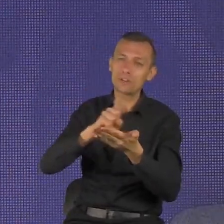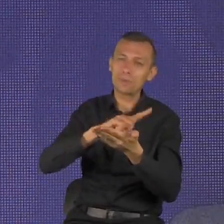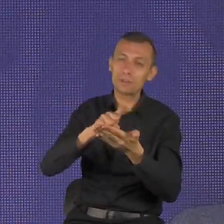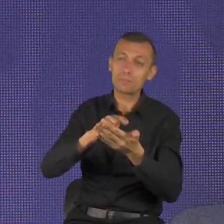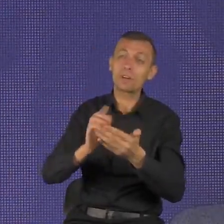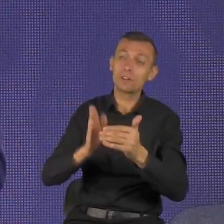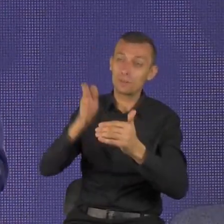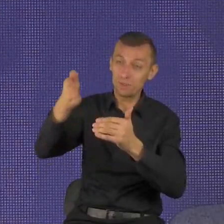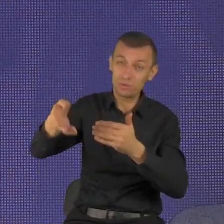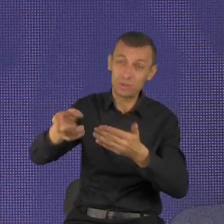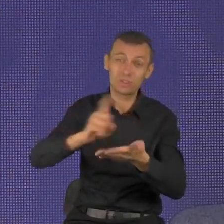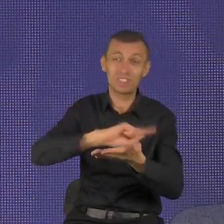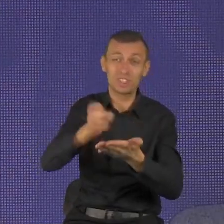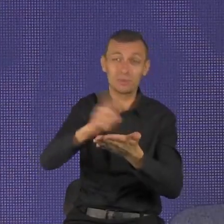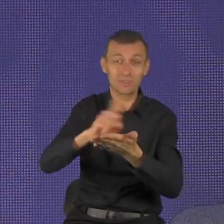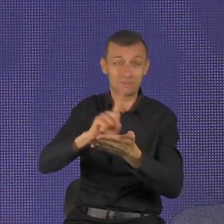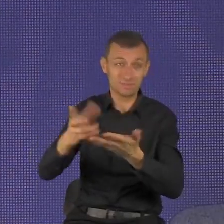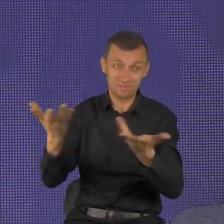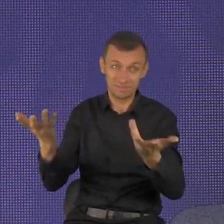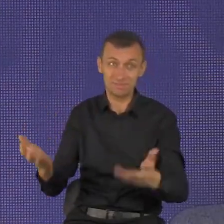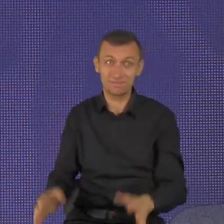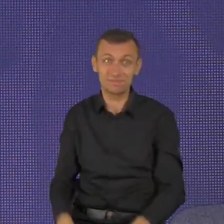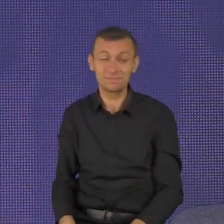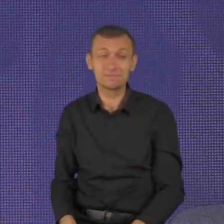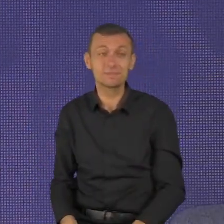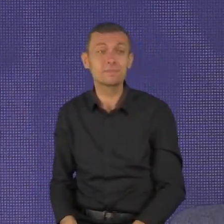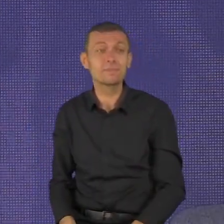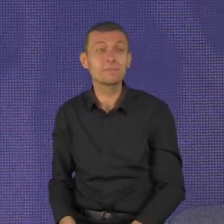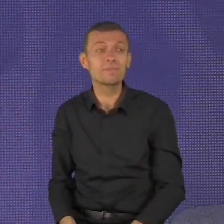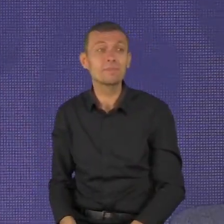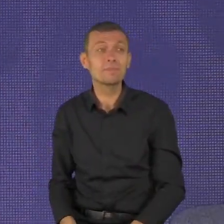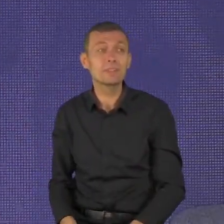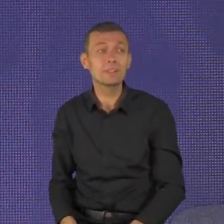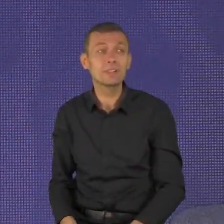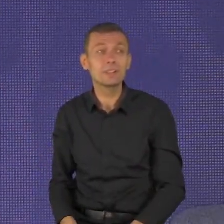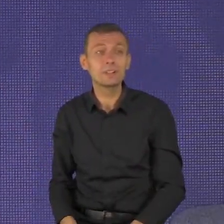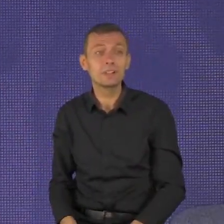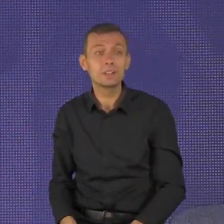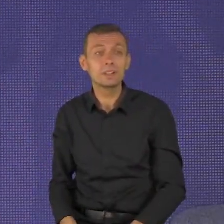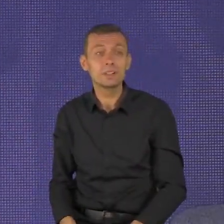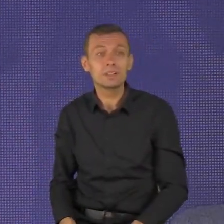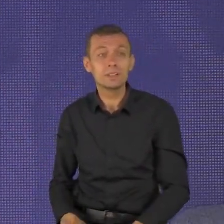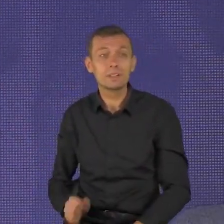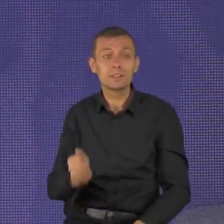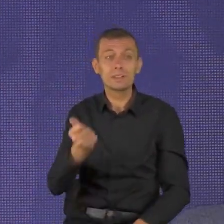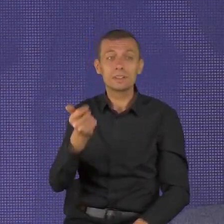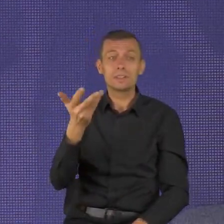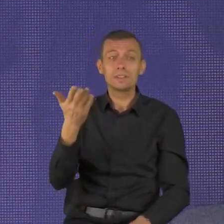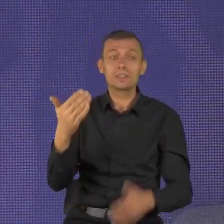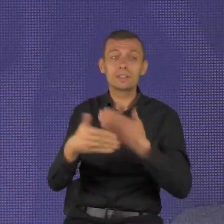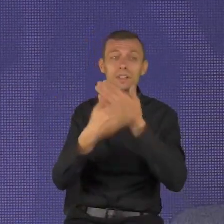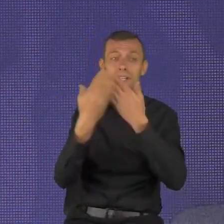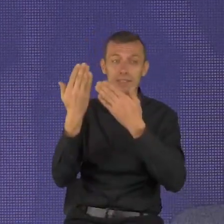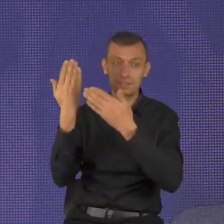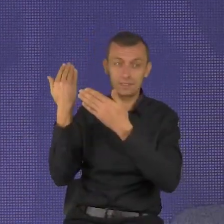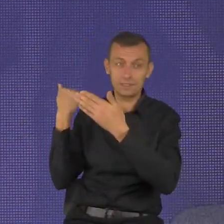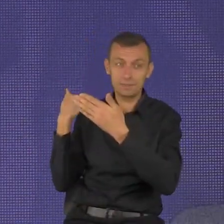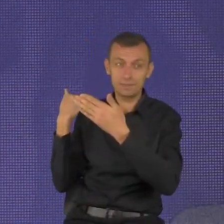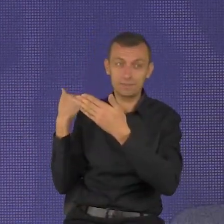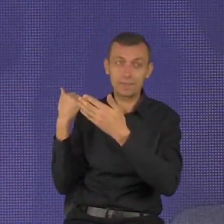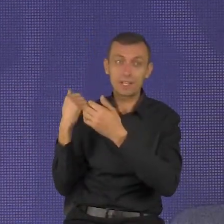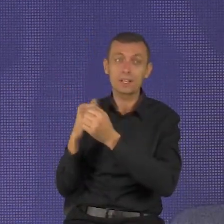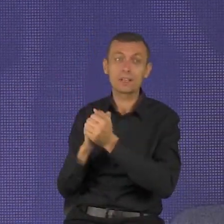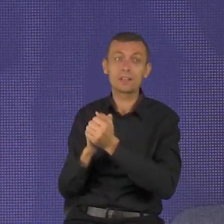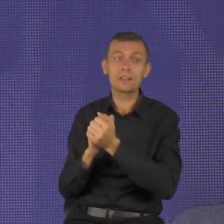szybszym stylem życia. Kilka dni temu podczas naszego spotkania pracowniczego nasz lider